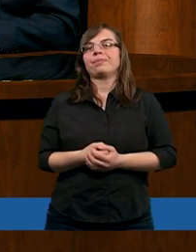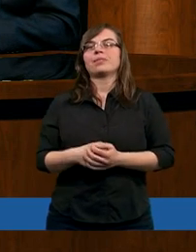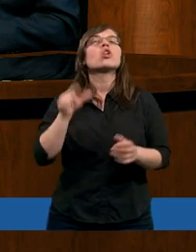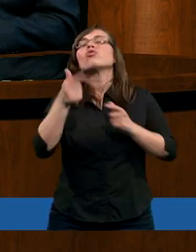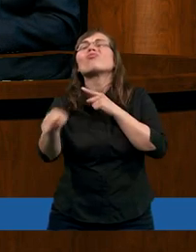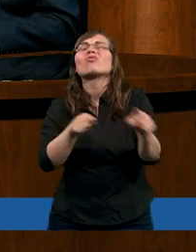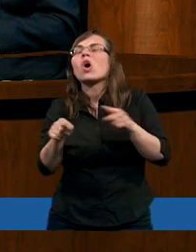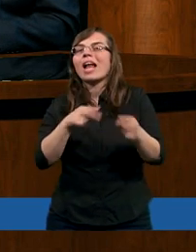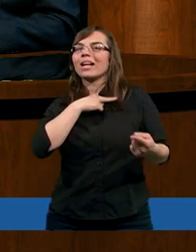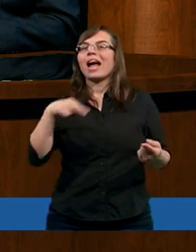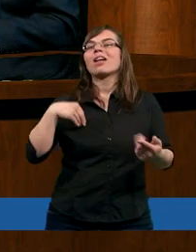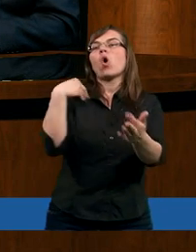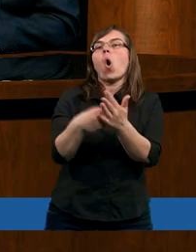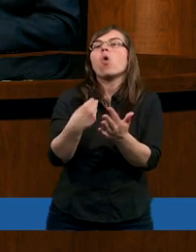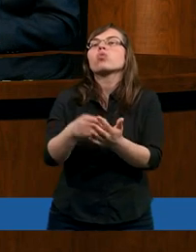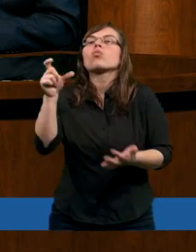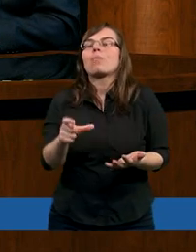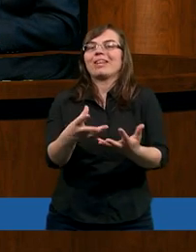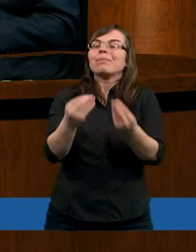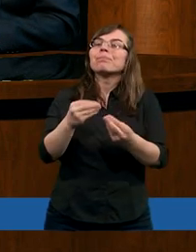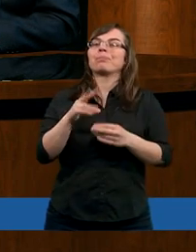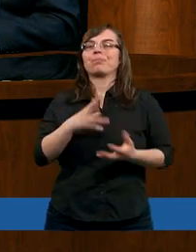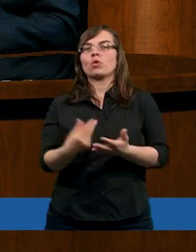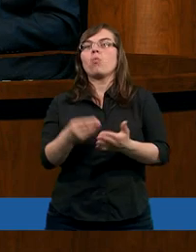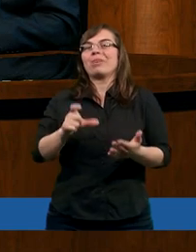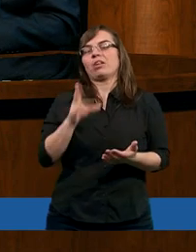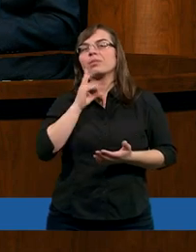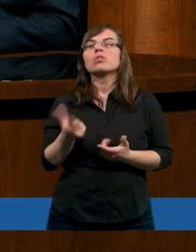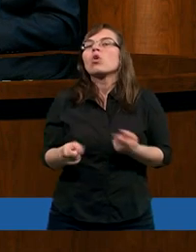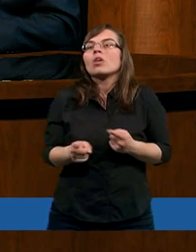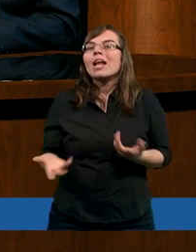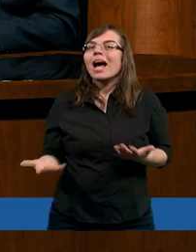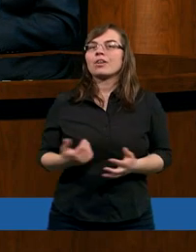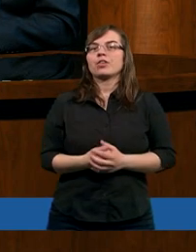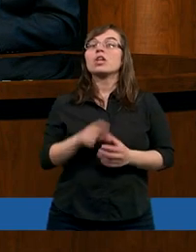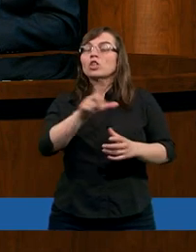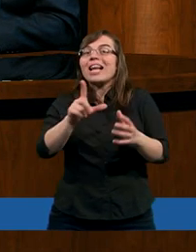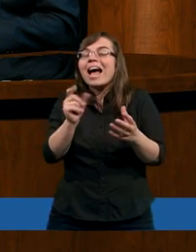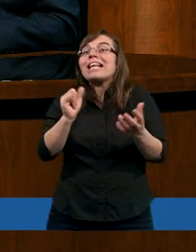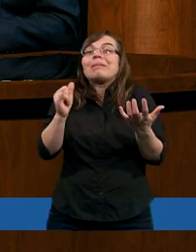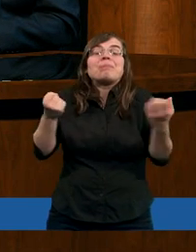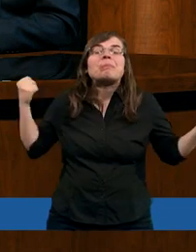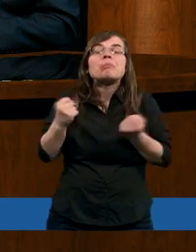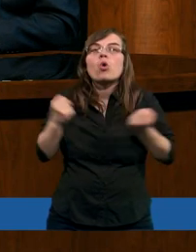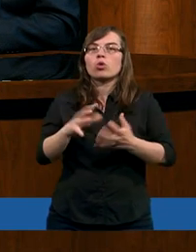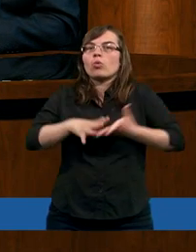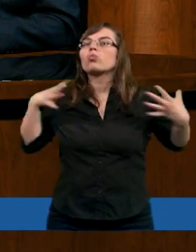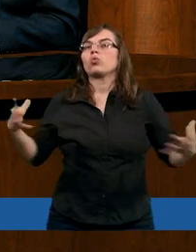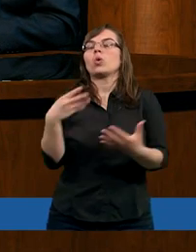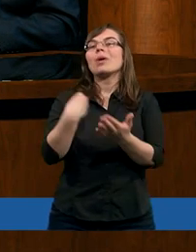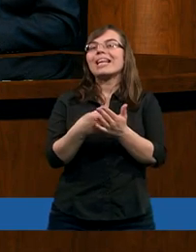Co to znaczy, że przyszedł nas odkupić? I to za taką wielką cenę.